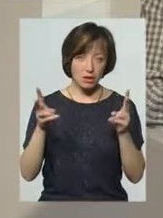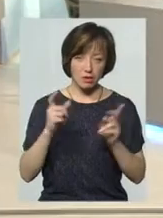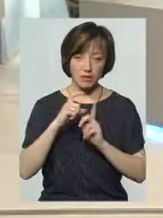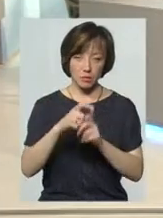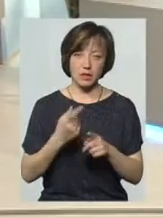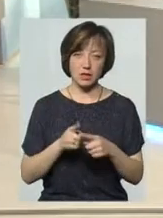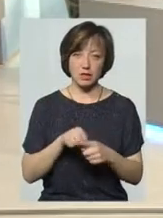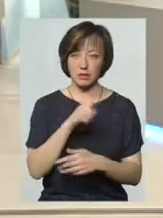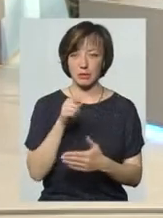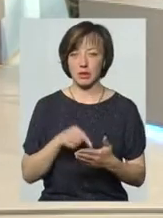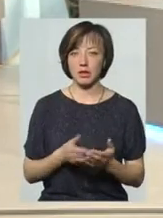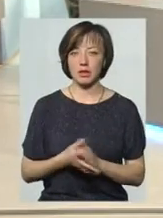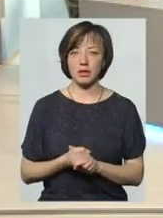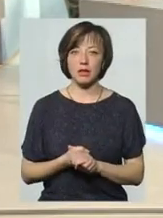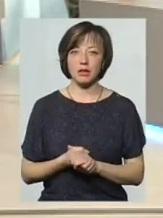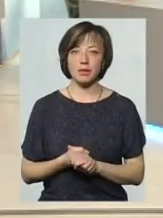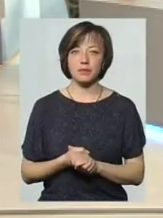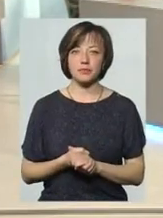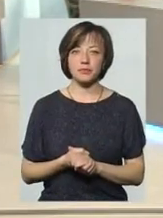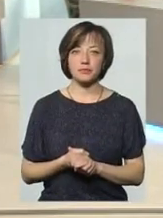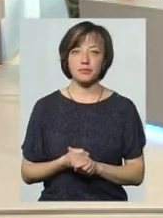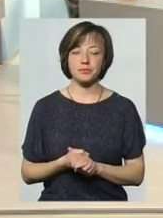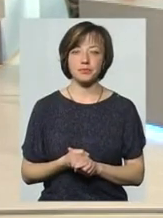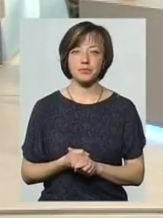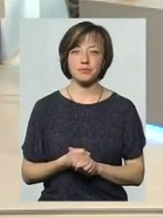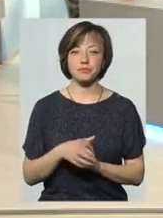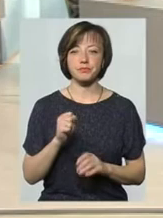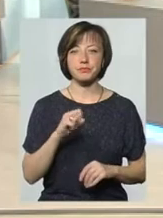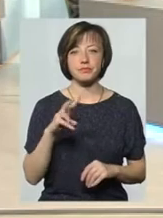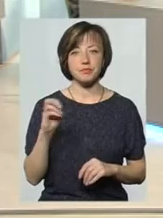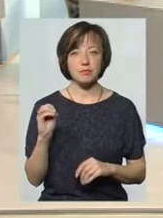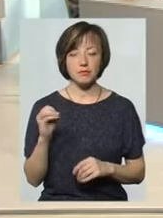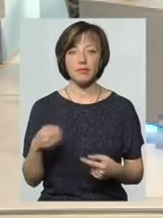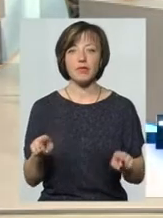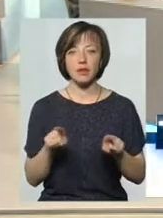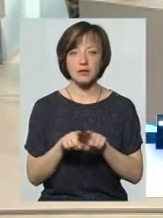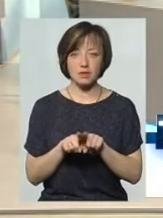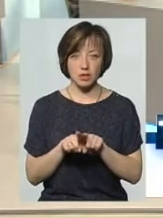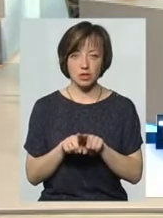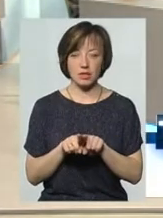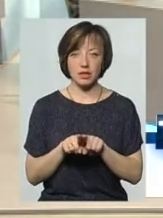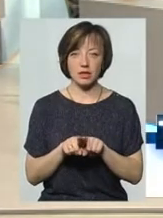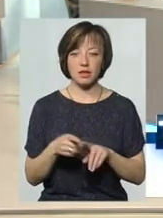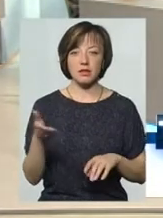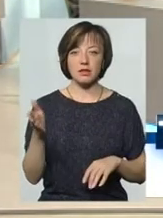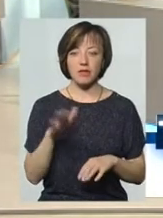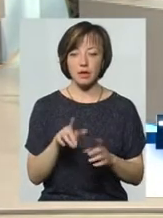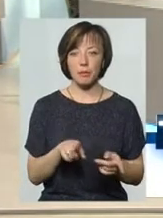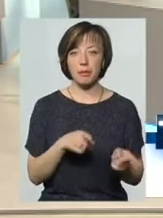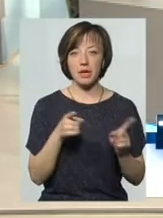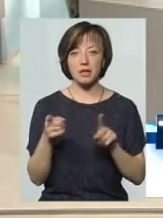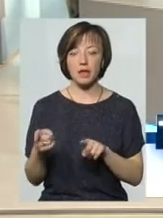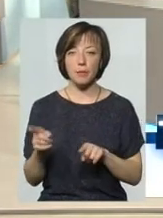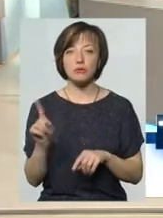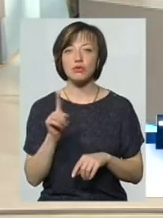запитання, і потрібно говорити, погоджуюсь. Але все ж таки, давайте тоді перейдемо якраз